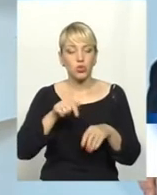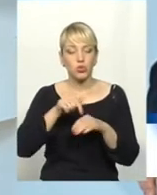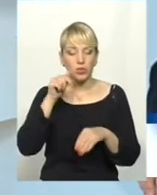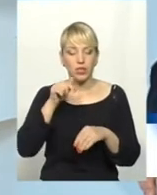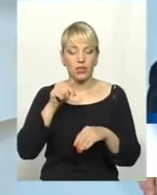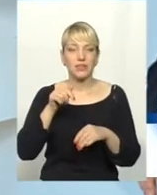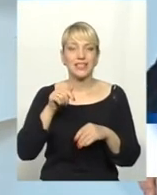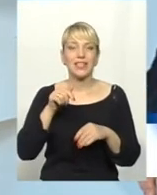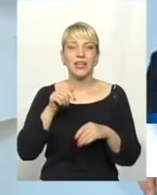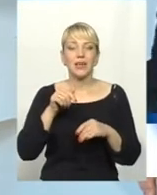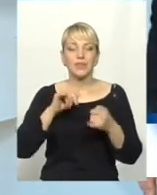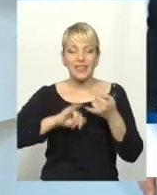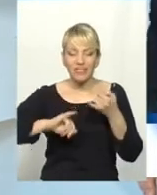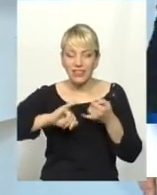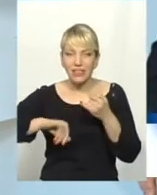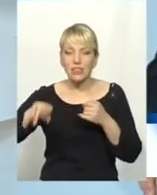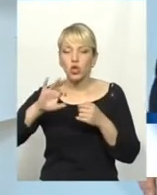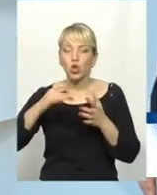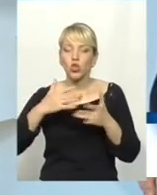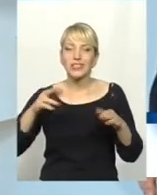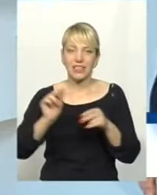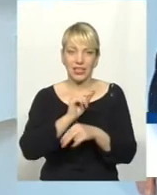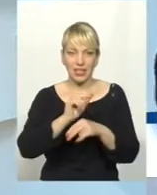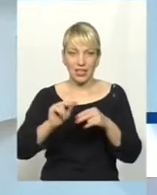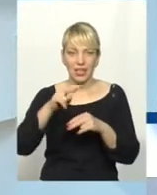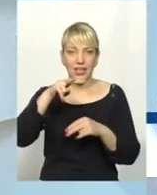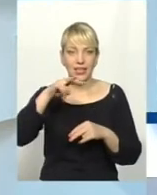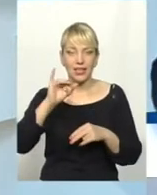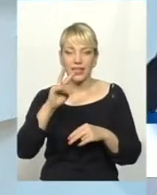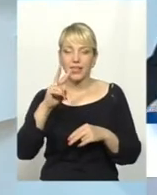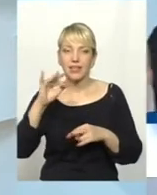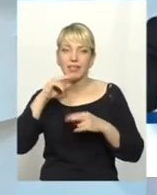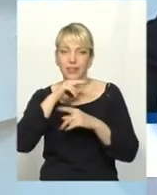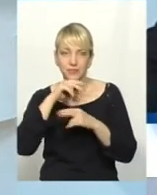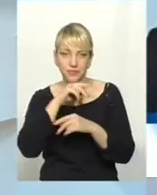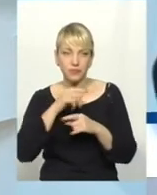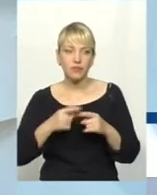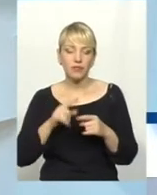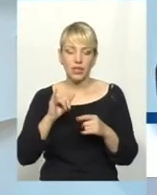мікорганізмів до різних антибіотиків. І лікарі отримують альбом, де не писано.